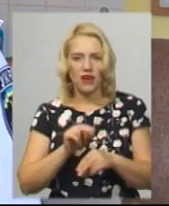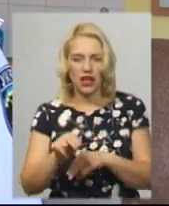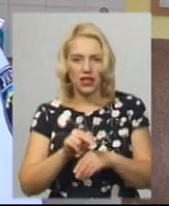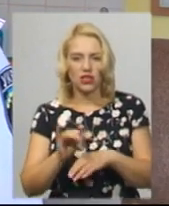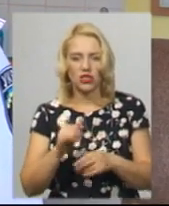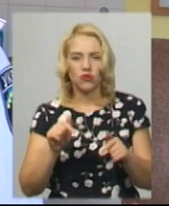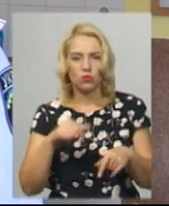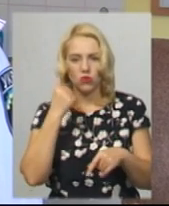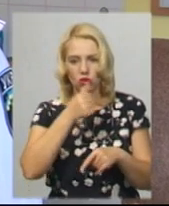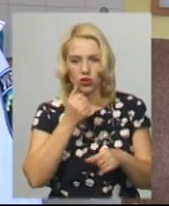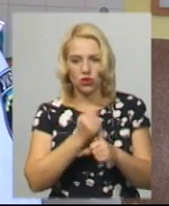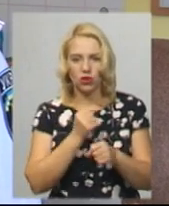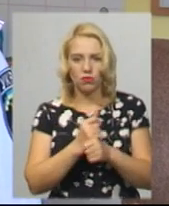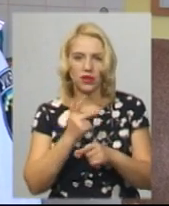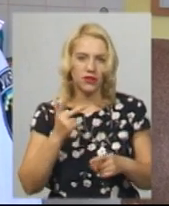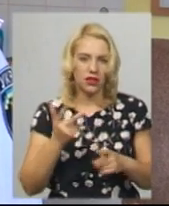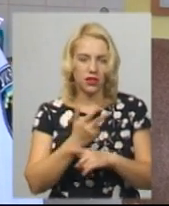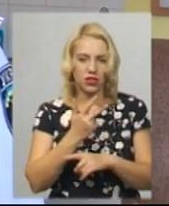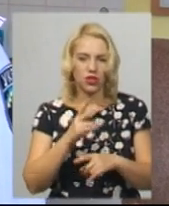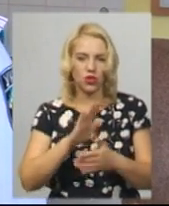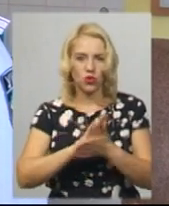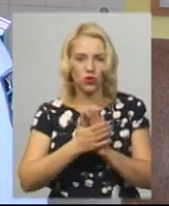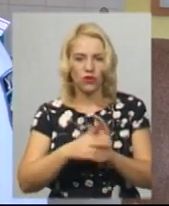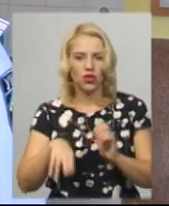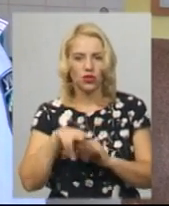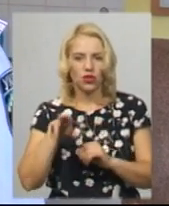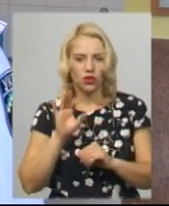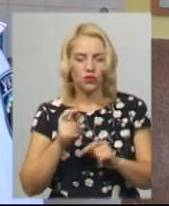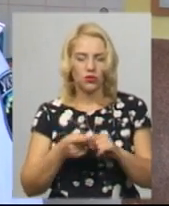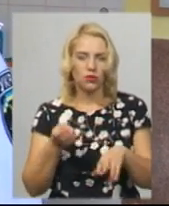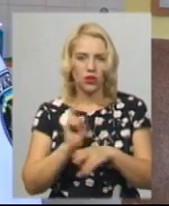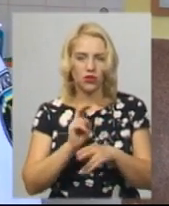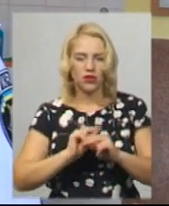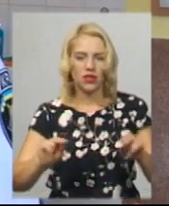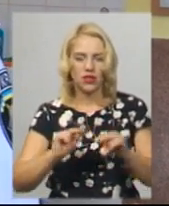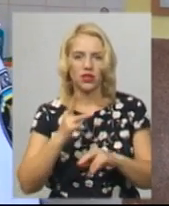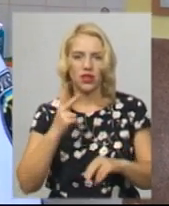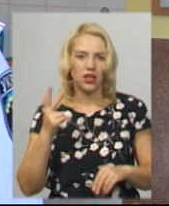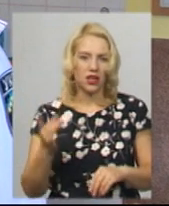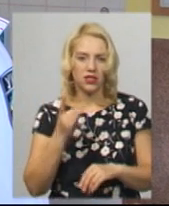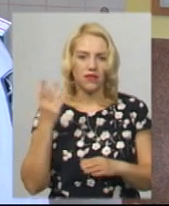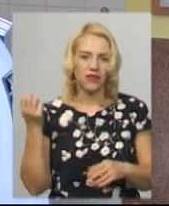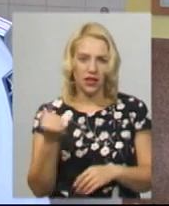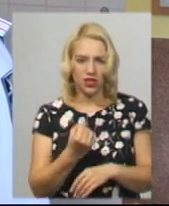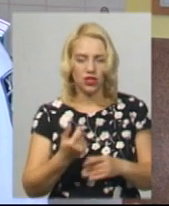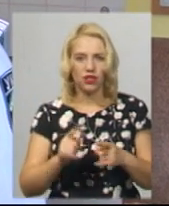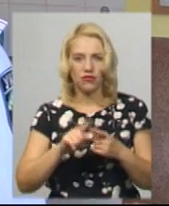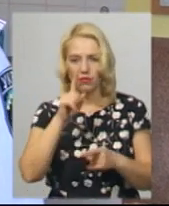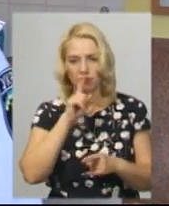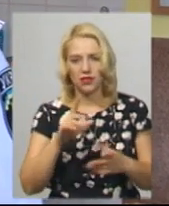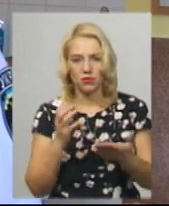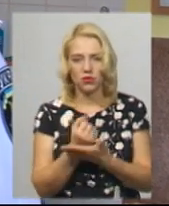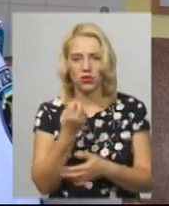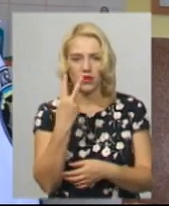договір щодо приходили викладачі, тричі на тиждень, тобто в місяць приходило